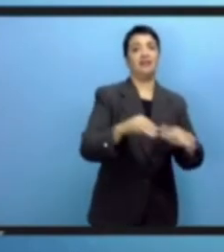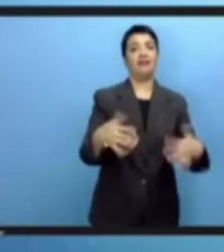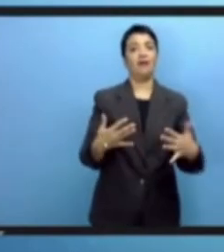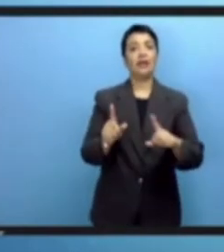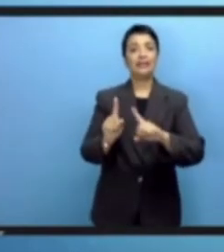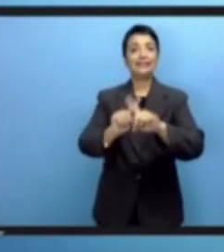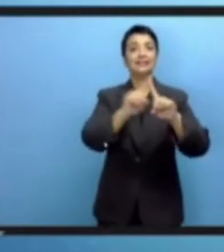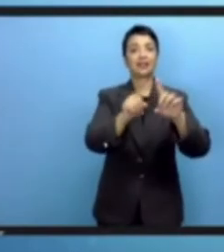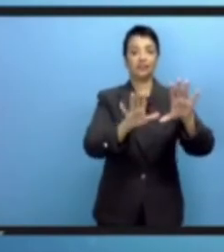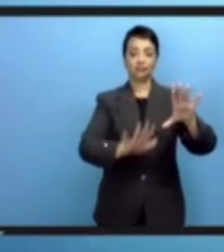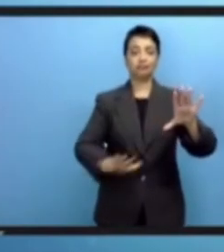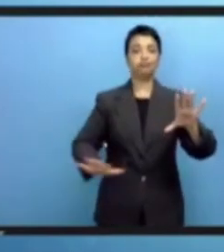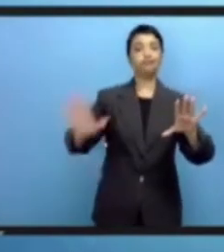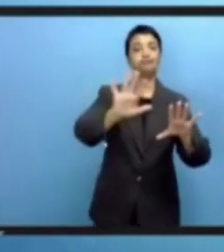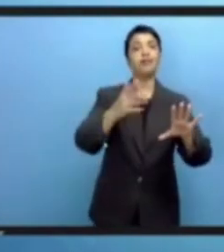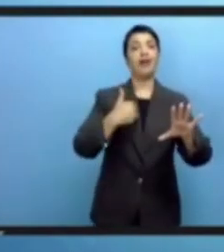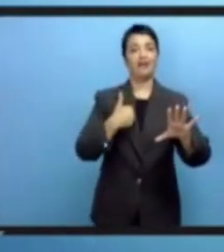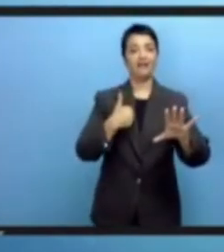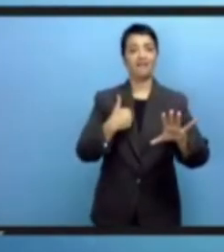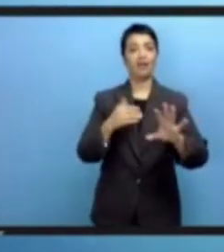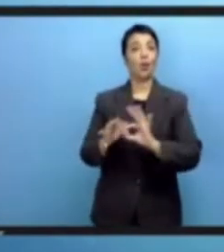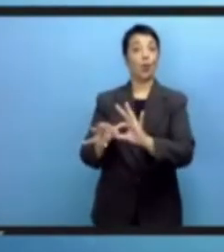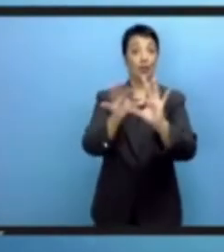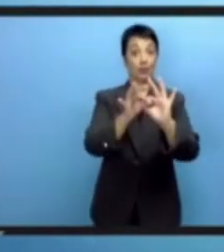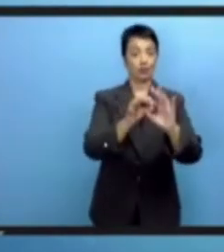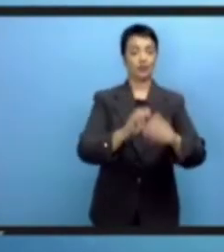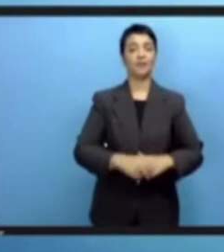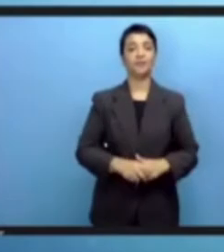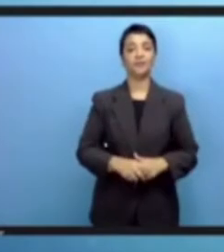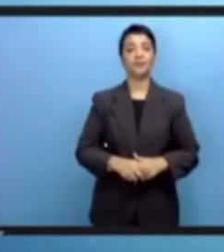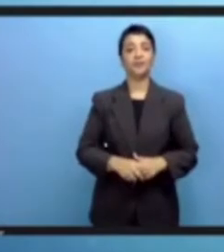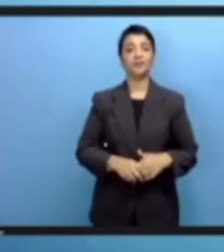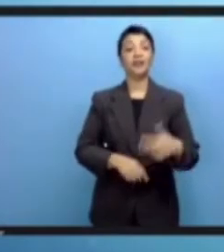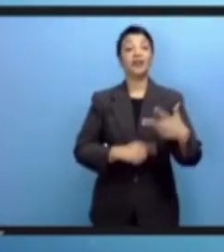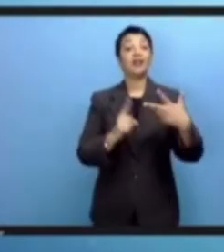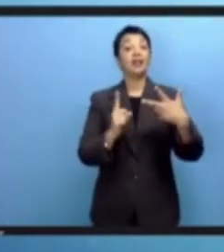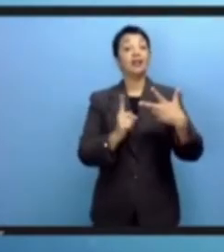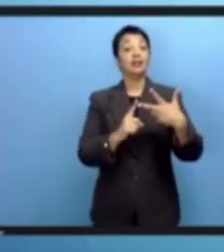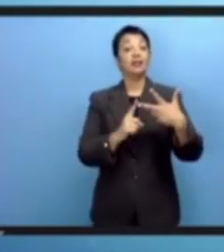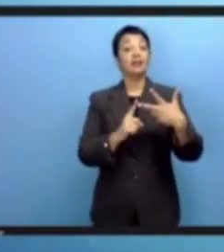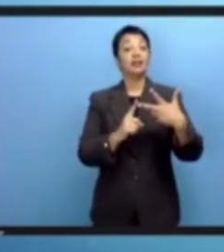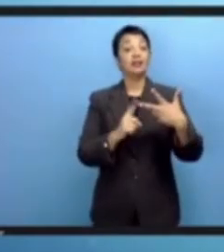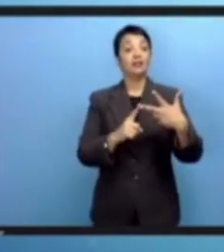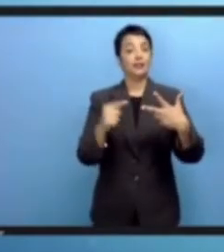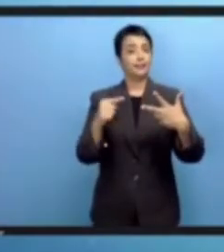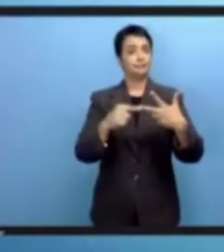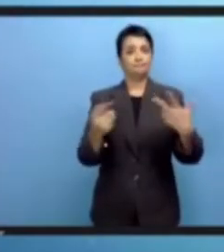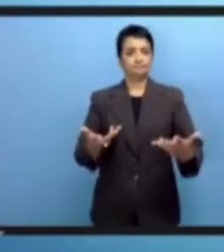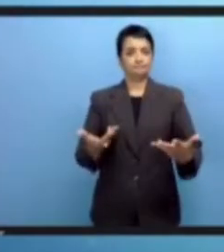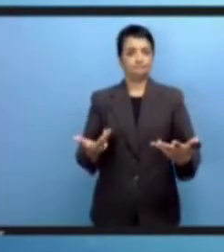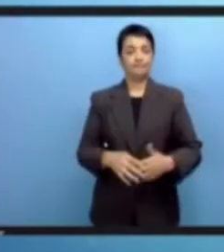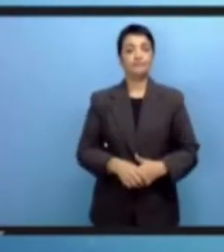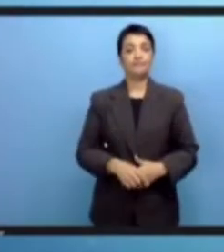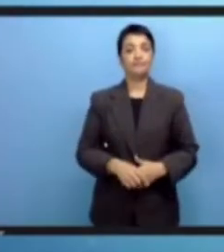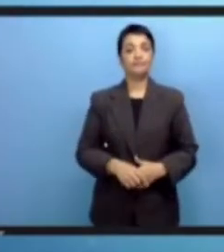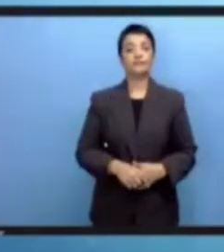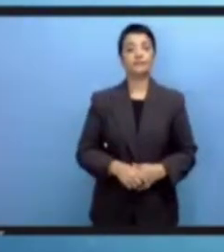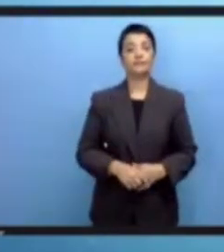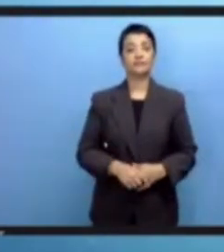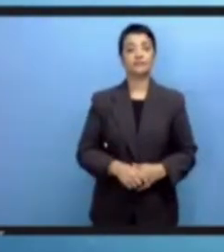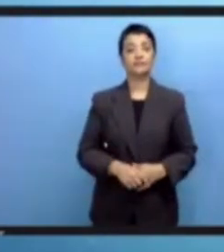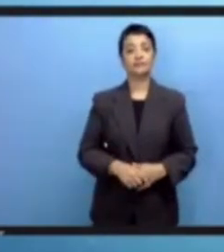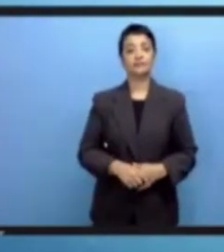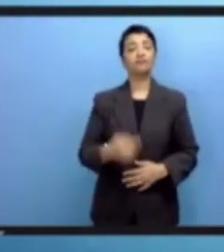كثيرة حتى تتمكن إذن من الاستفادة من البناء التحتية الرقمية أما الأولوية